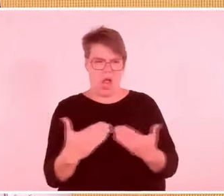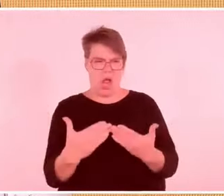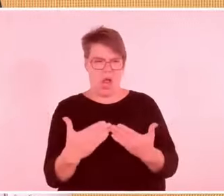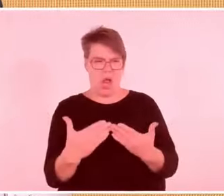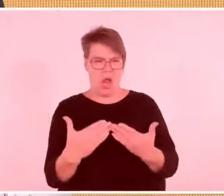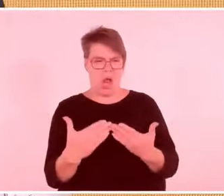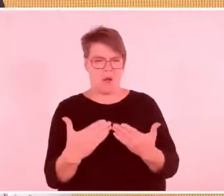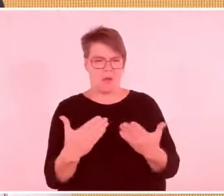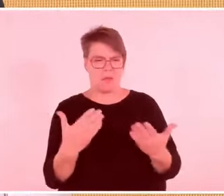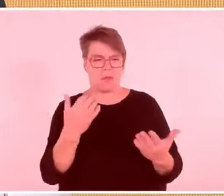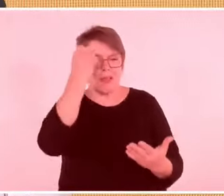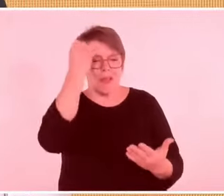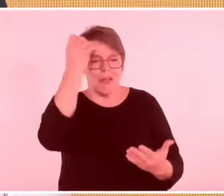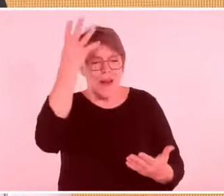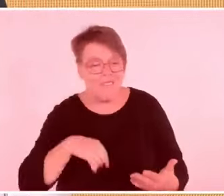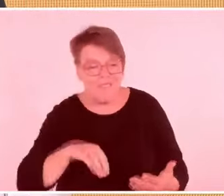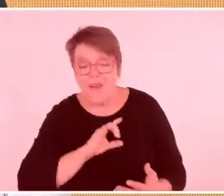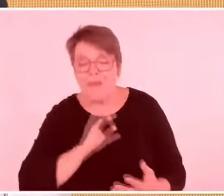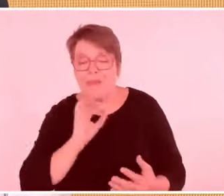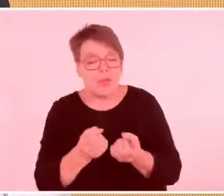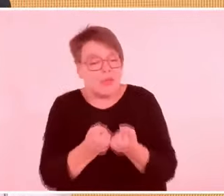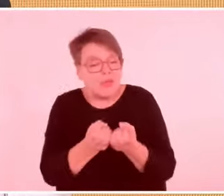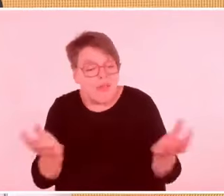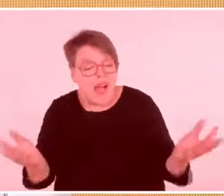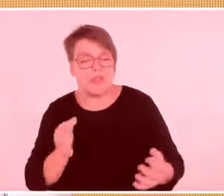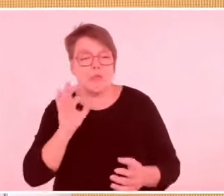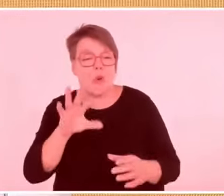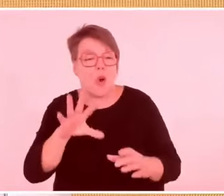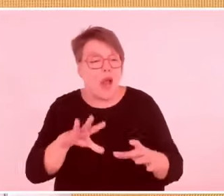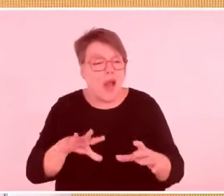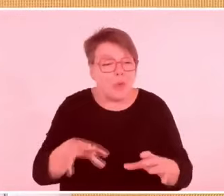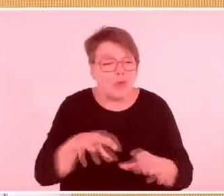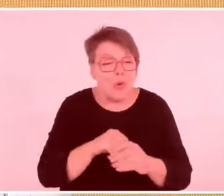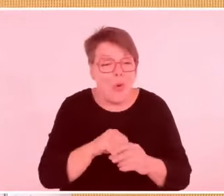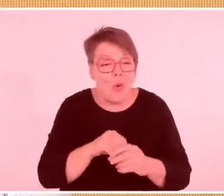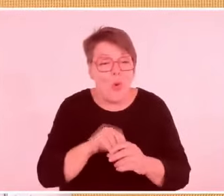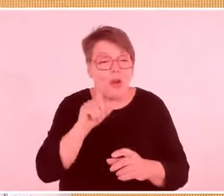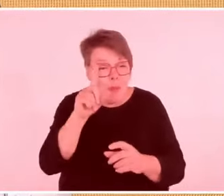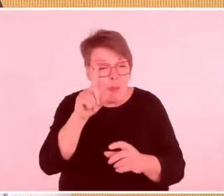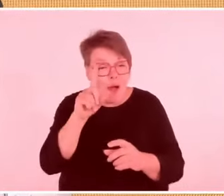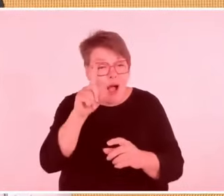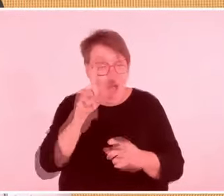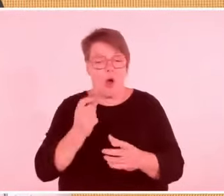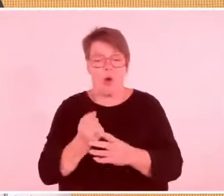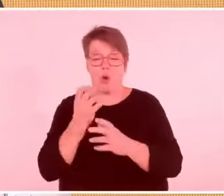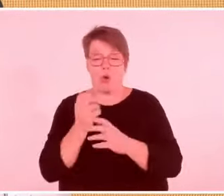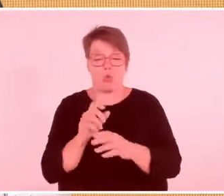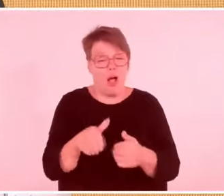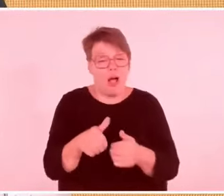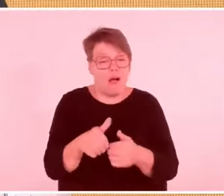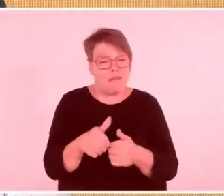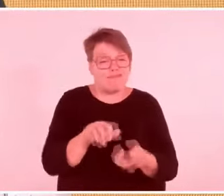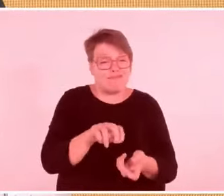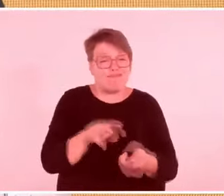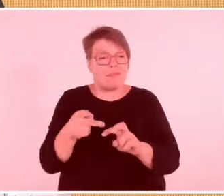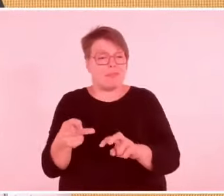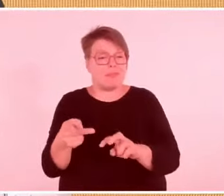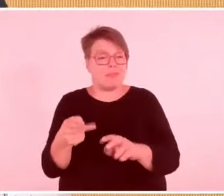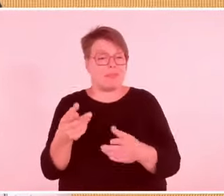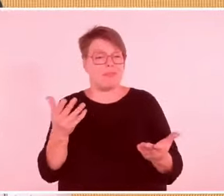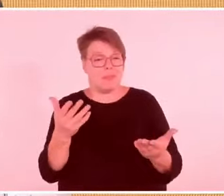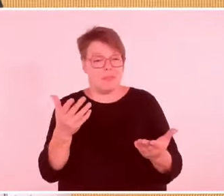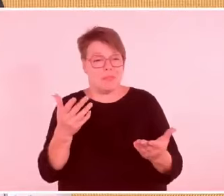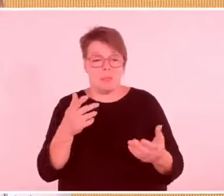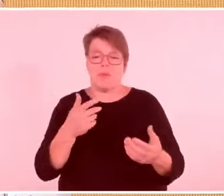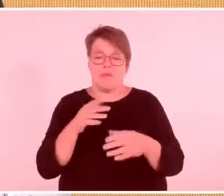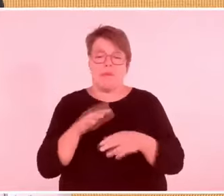werden, die nicht passen in sein eigenes Bild von Diversität und Inklusion. Ich bin also nicht nur stolz, hier zu sein,